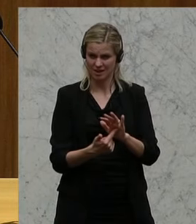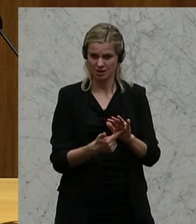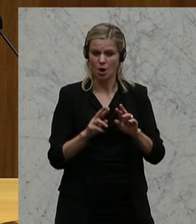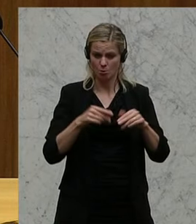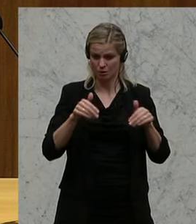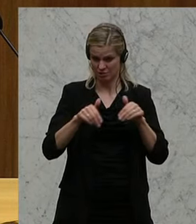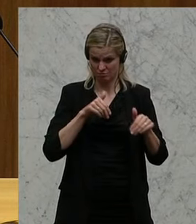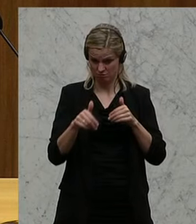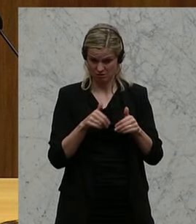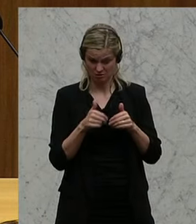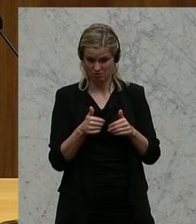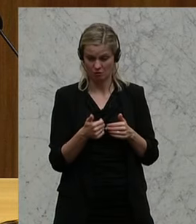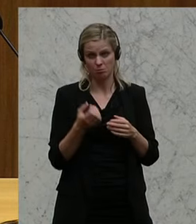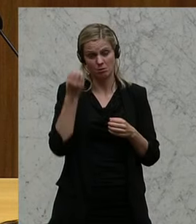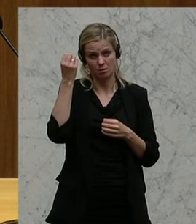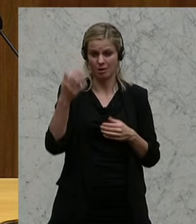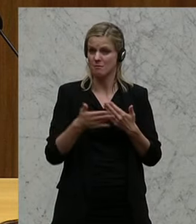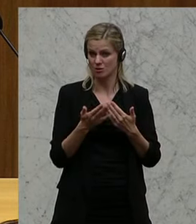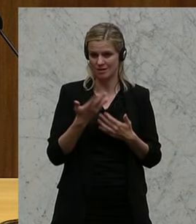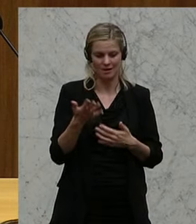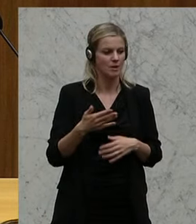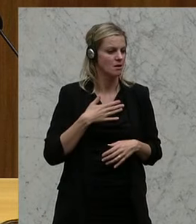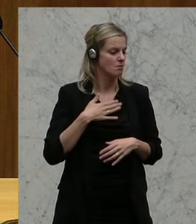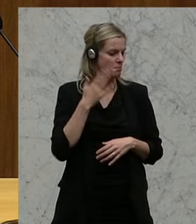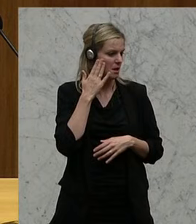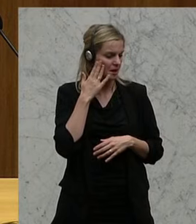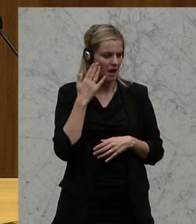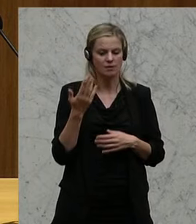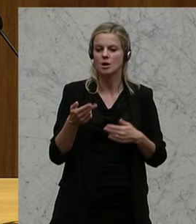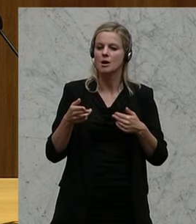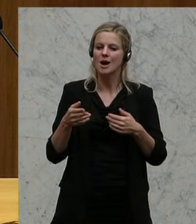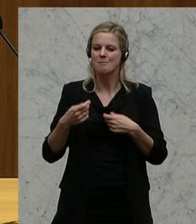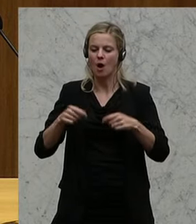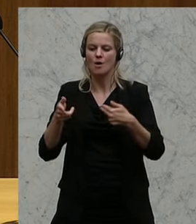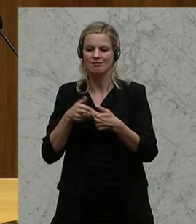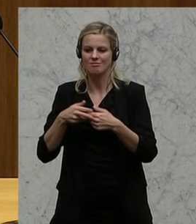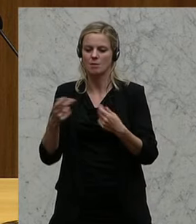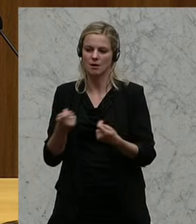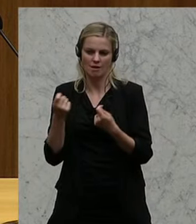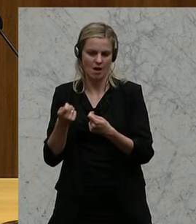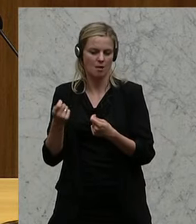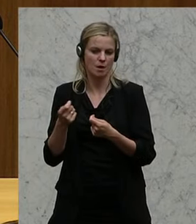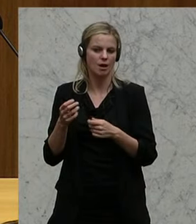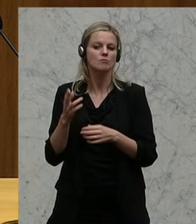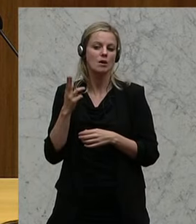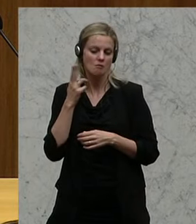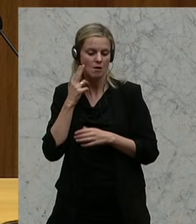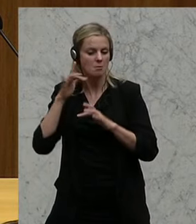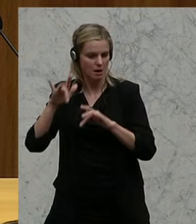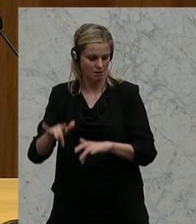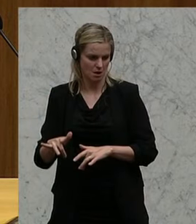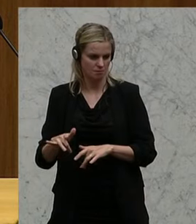Bundesminister. Ein guter Bekannter von mir hat eine große Firma in Wien im Baunebengewerbe. Der hat mir erzählt, ein Kollege,